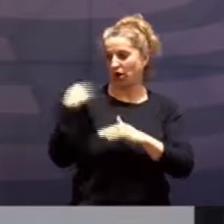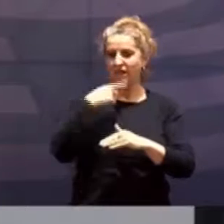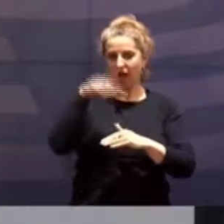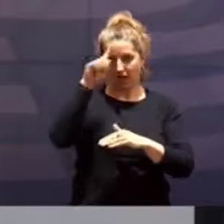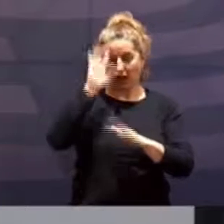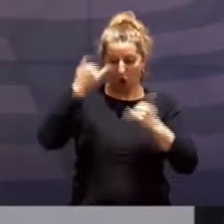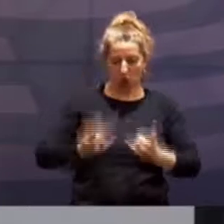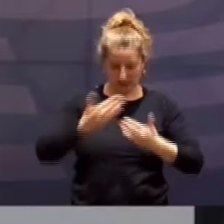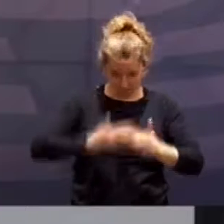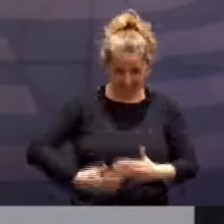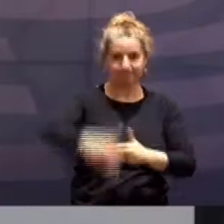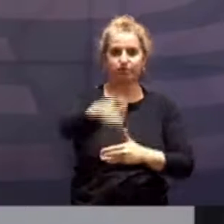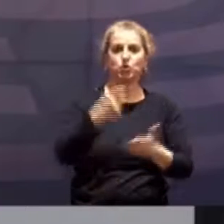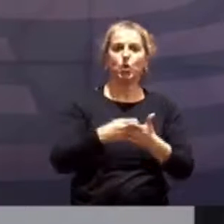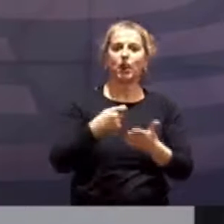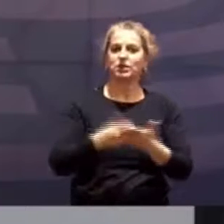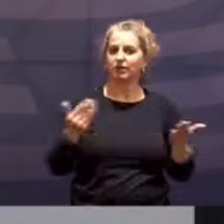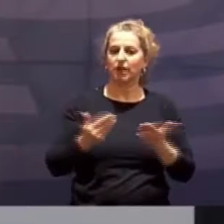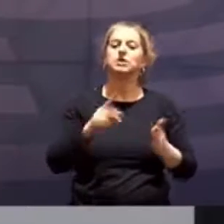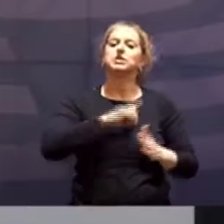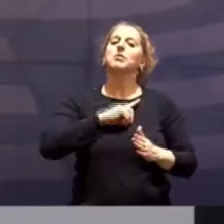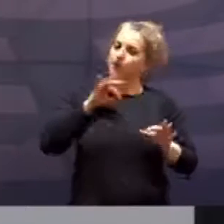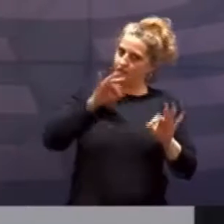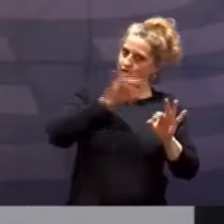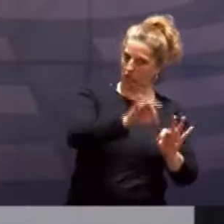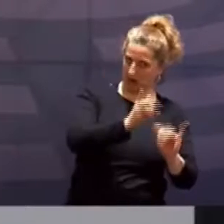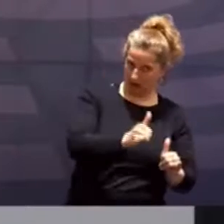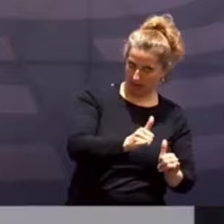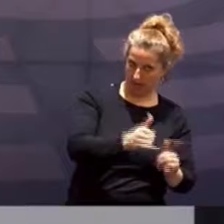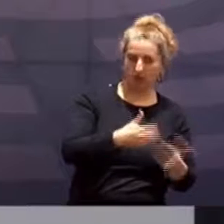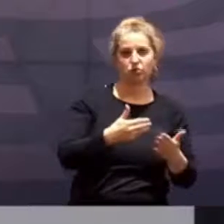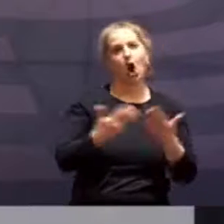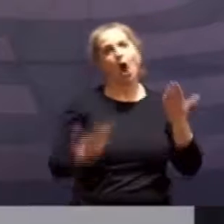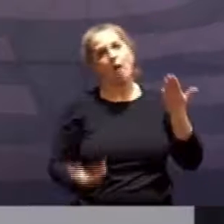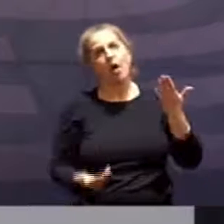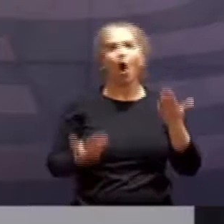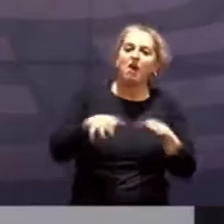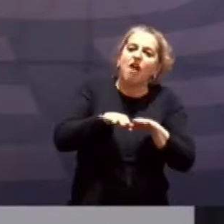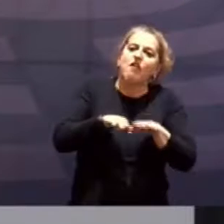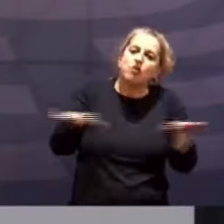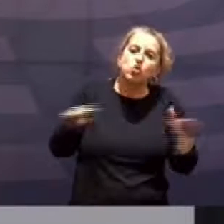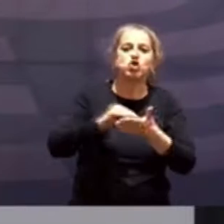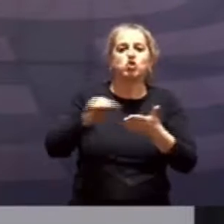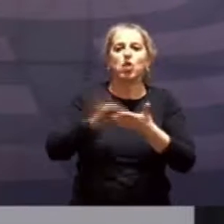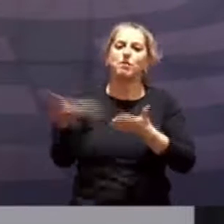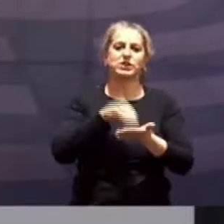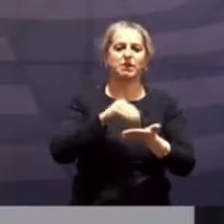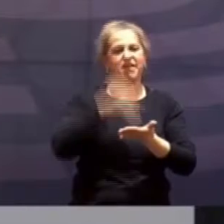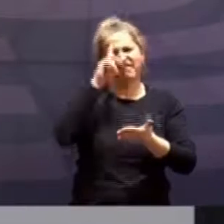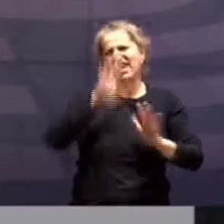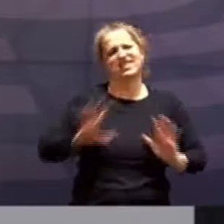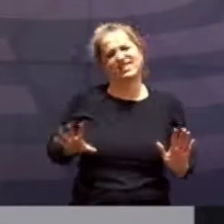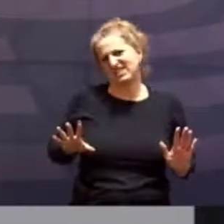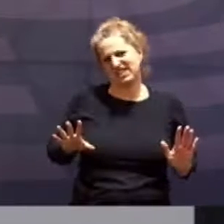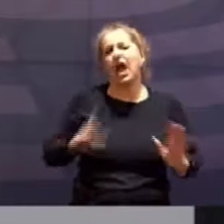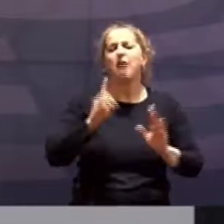heute in Kraft getreten sind, finden unsere Zustimmung. Ob Flugschulen jetzt dringend nötig gewesen wäre, ich weiß es nicht. Ich glaube aber auch,